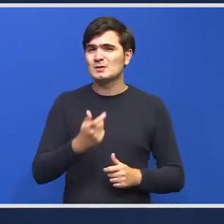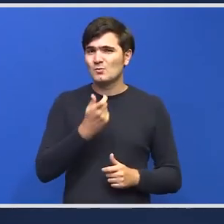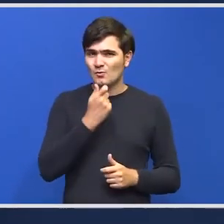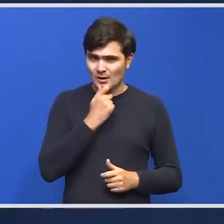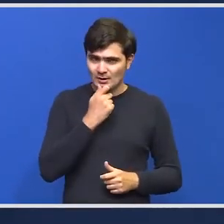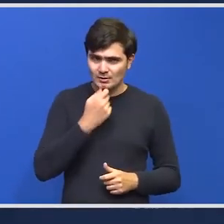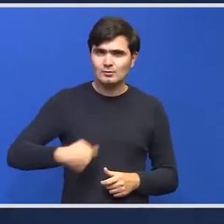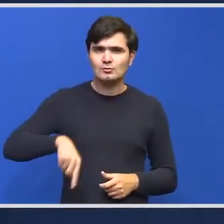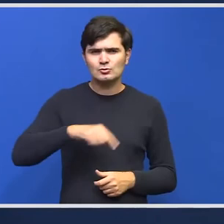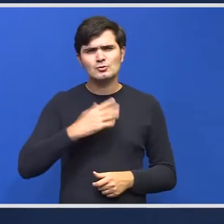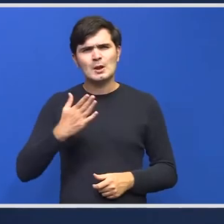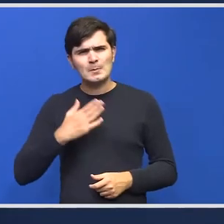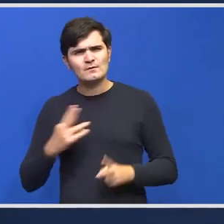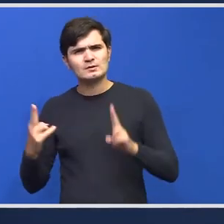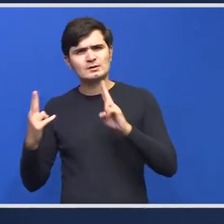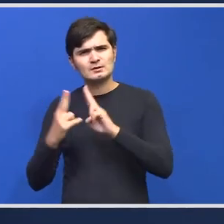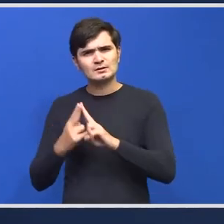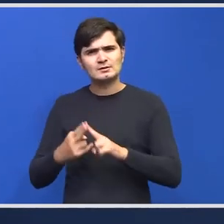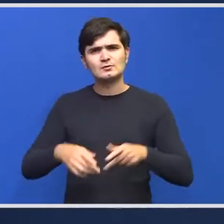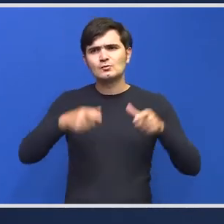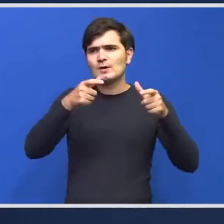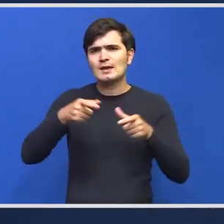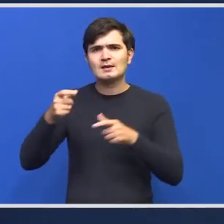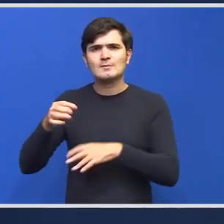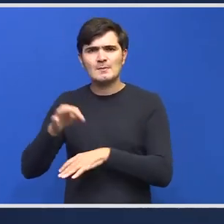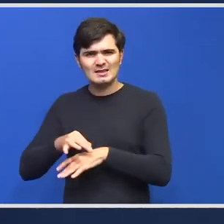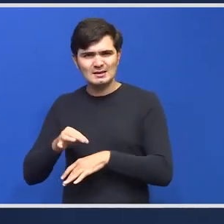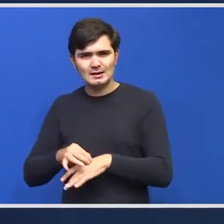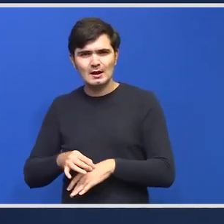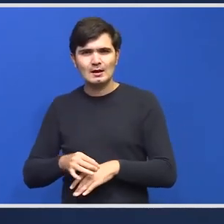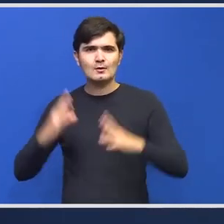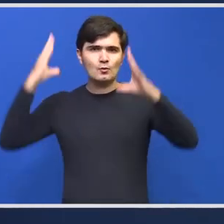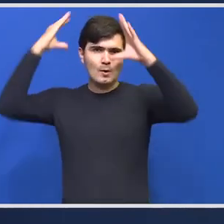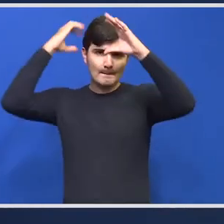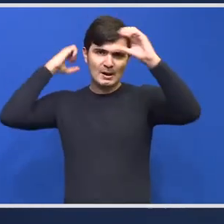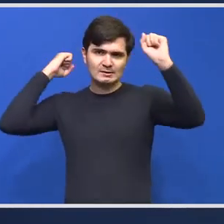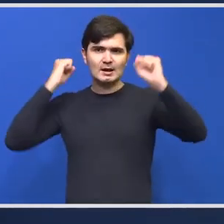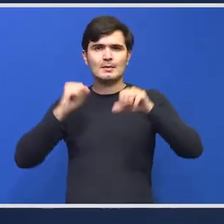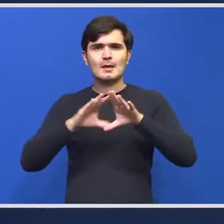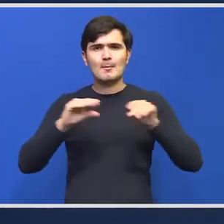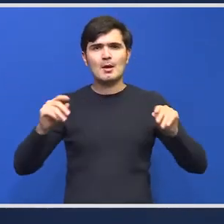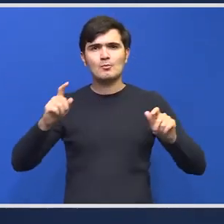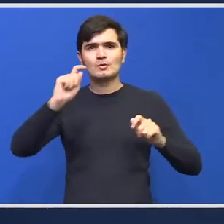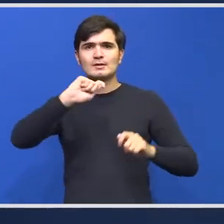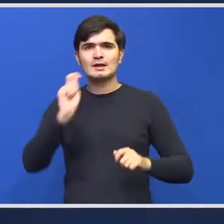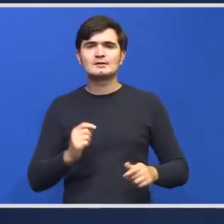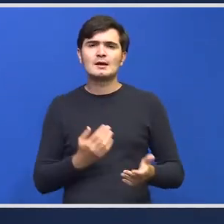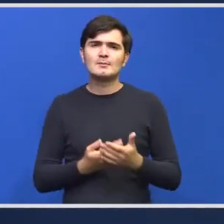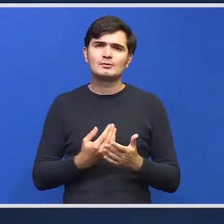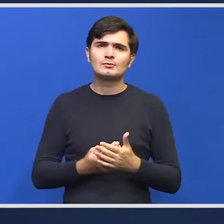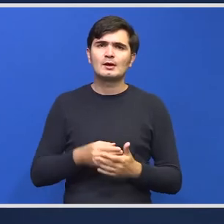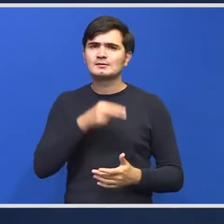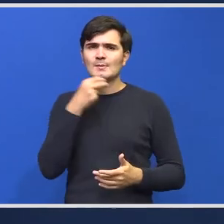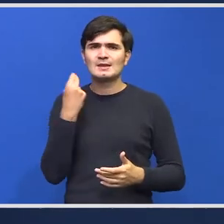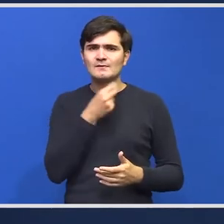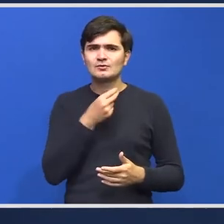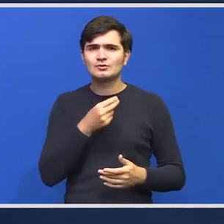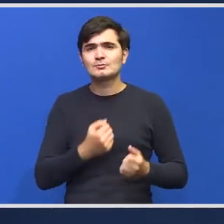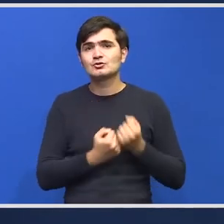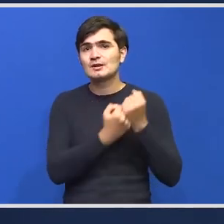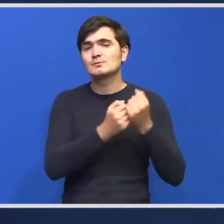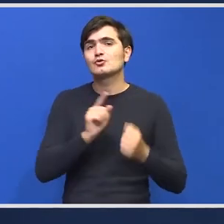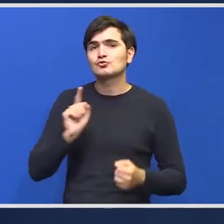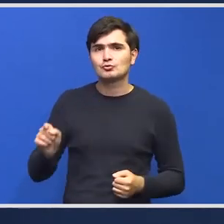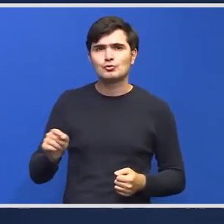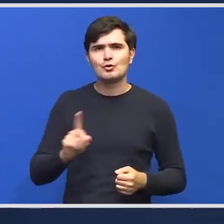întâlniri cu echipe medicale cu ambasada ale mai multor țări tocmai pentru a beneficia de sprijinul lor nu